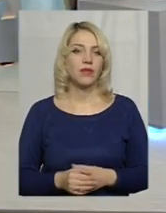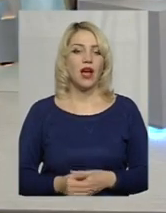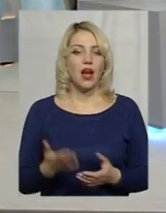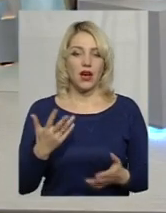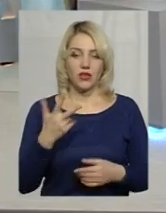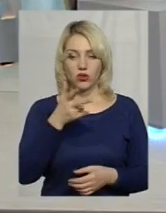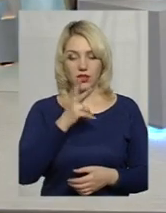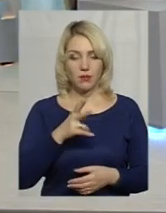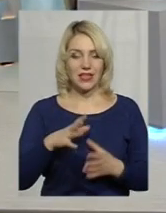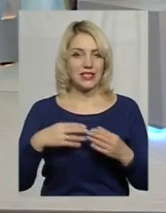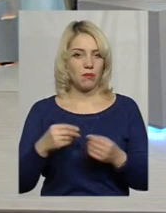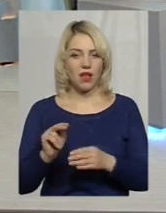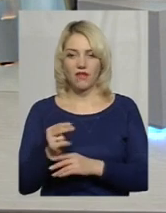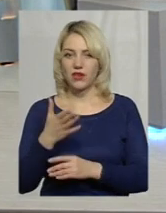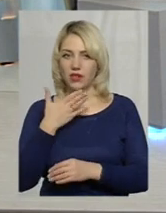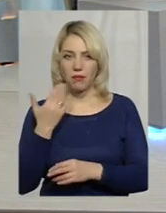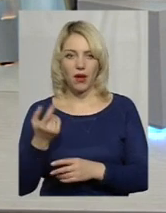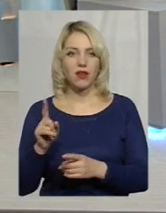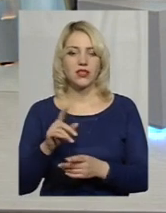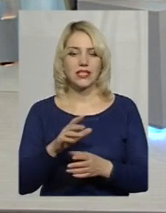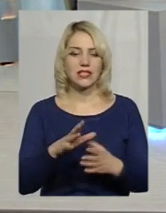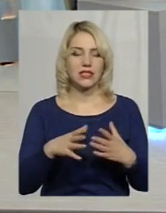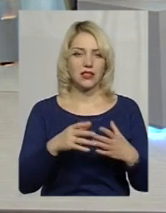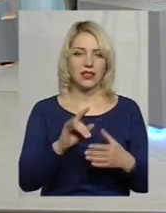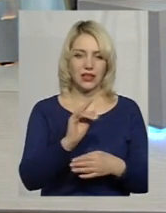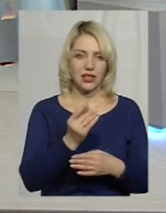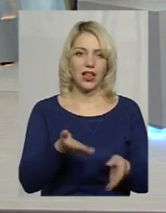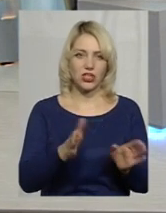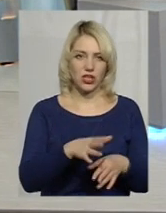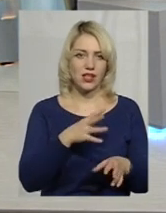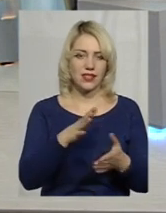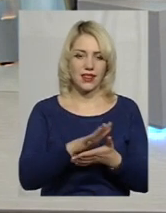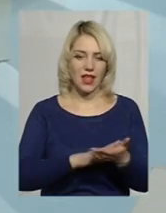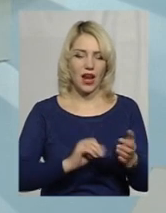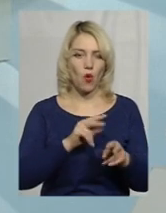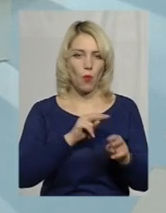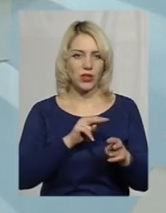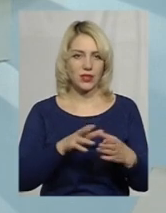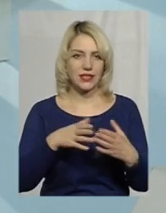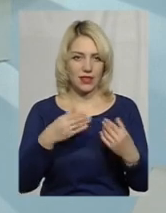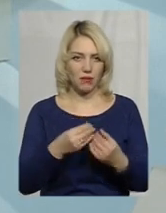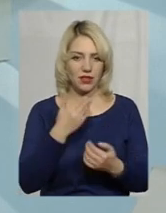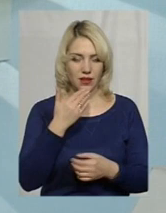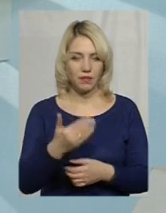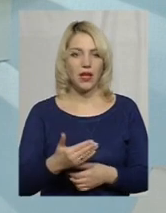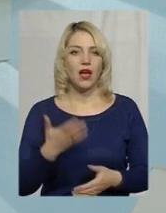не виправилась, дитина лишається далі із патронатом? Якщо за три місяці